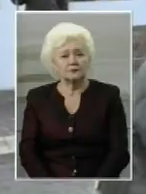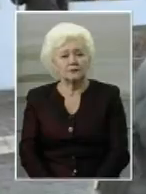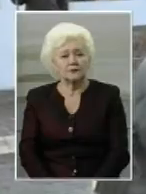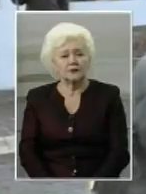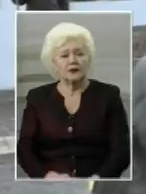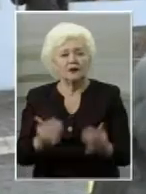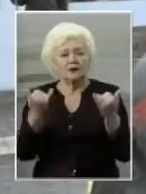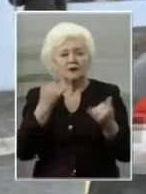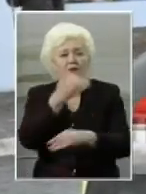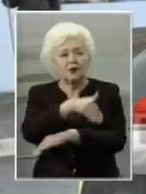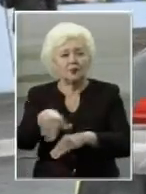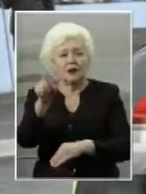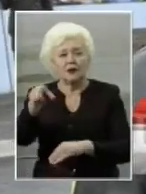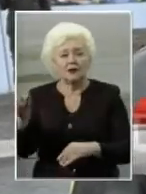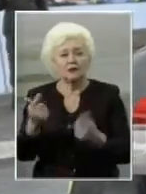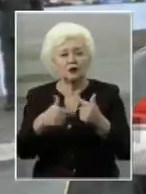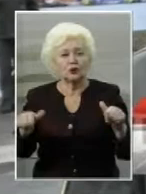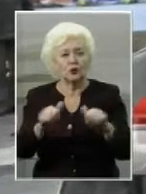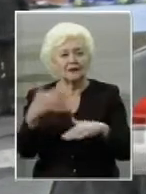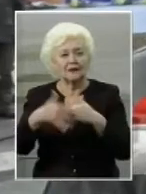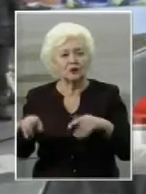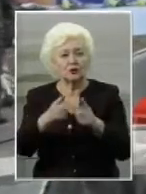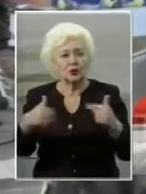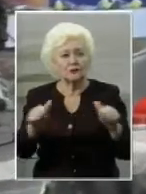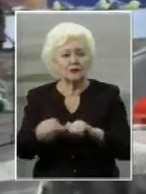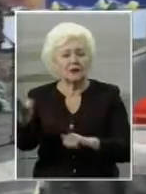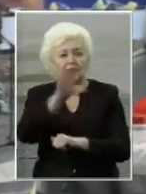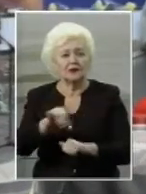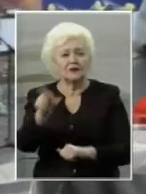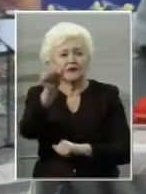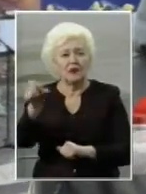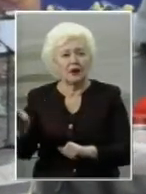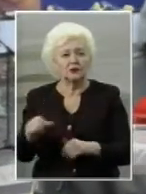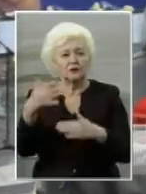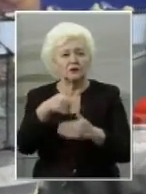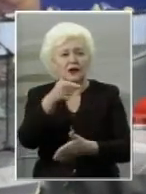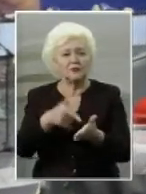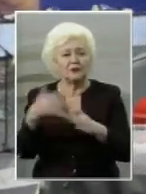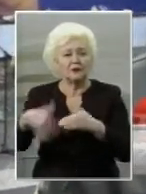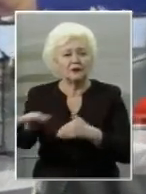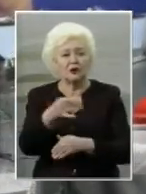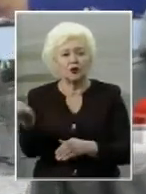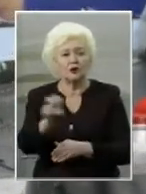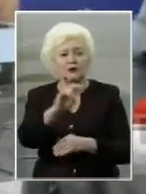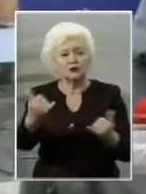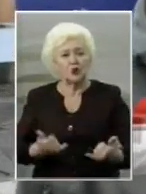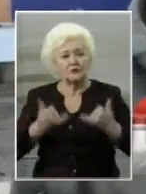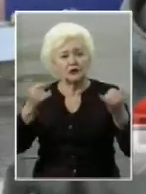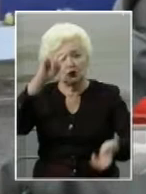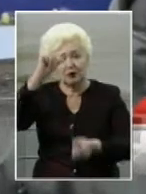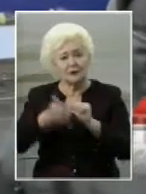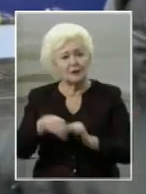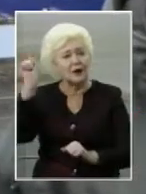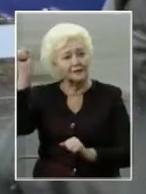Соня прикордонники Херсонського загону разом з усіма мешканцями міста Херсона прийшли до того, щоб вшанувати пам'ять тих